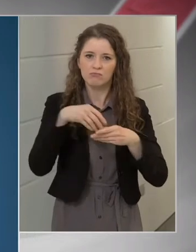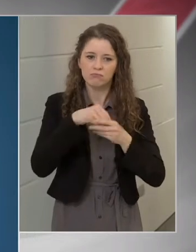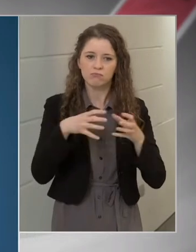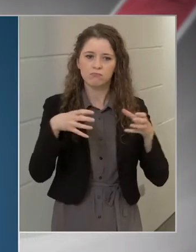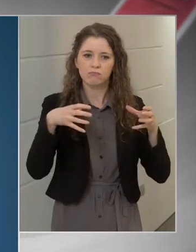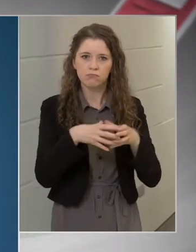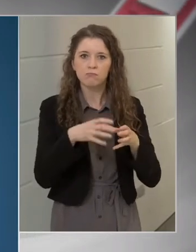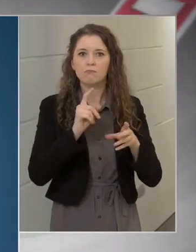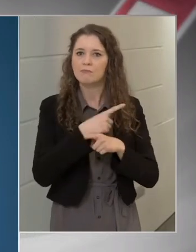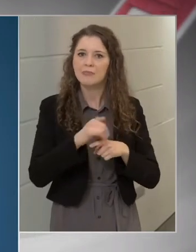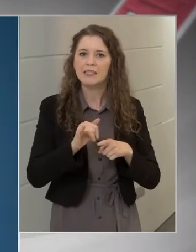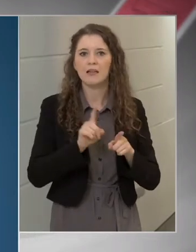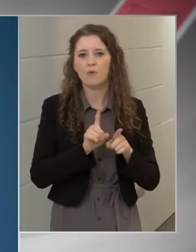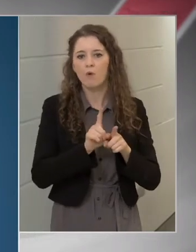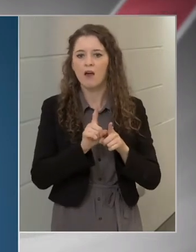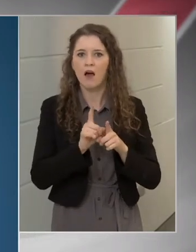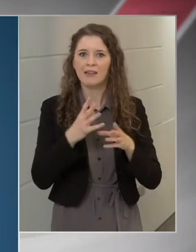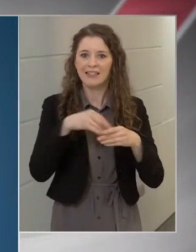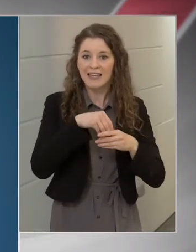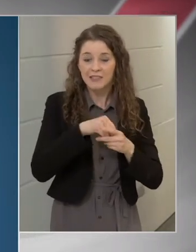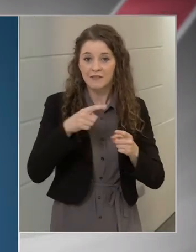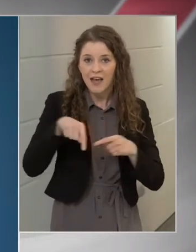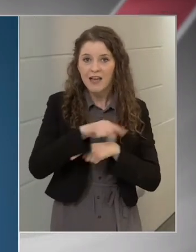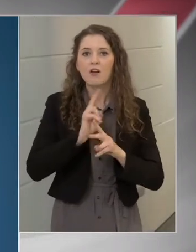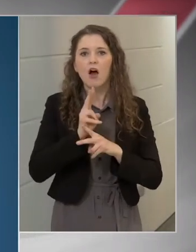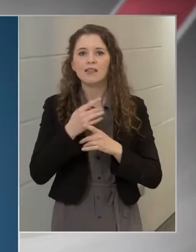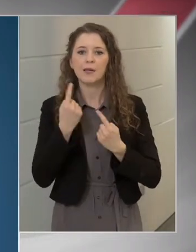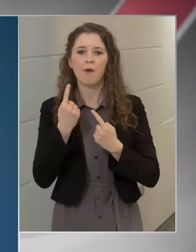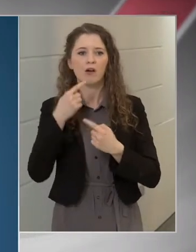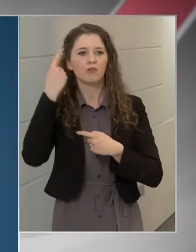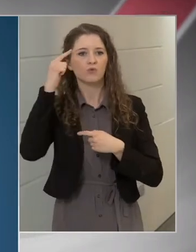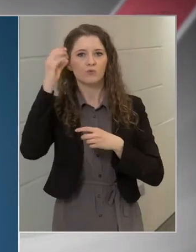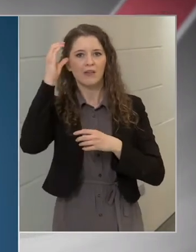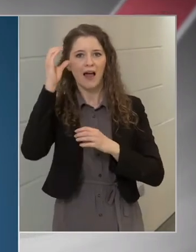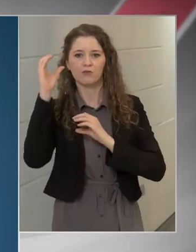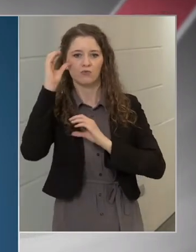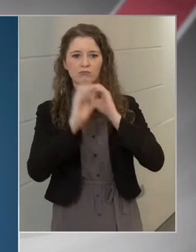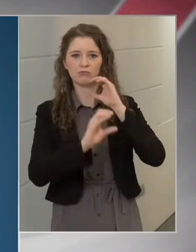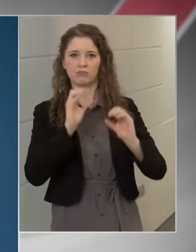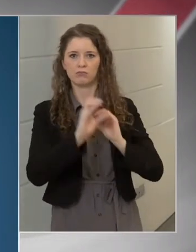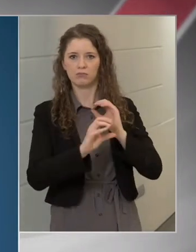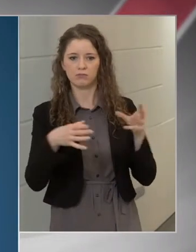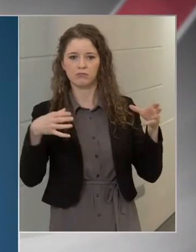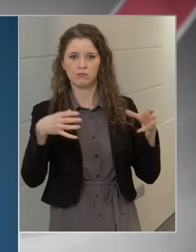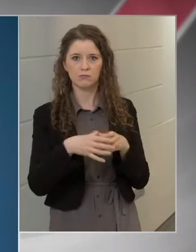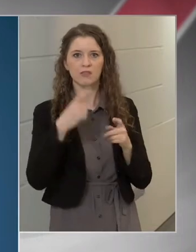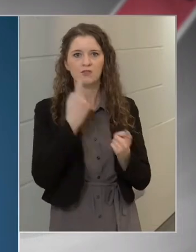vesz, akik az oltási folyamatban a maguk tudását hozzá tudják adni a legeredményesebb végrehajtáshoz.